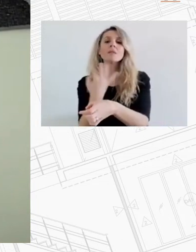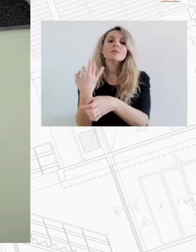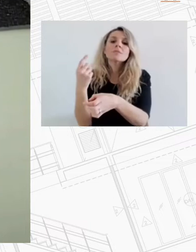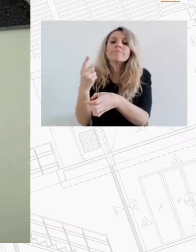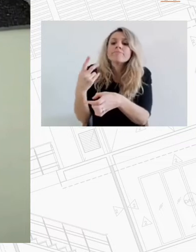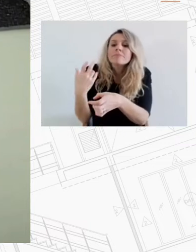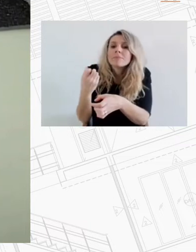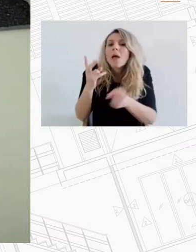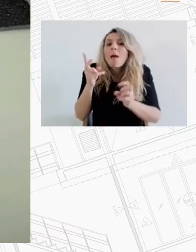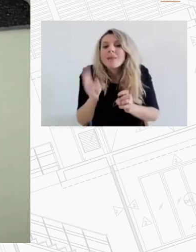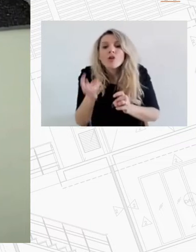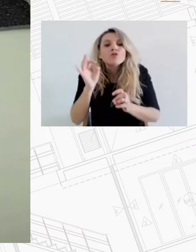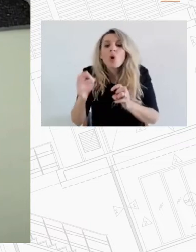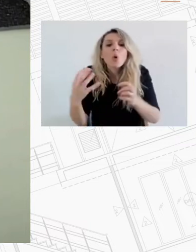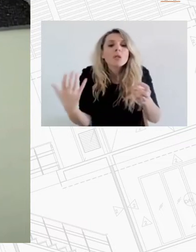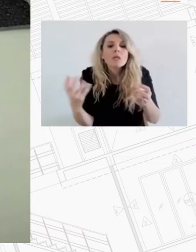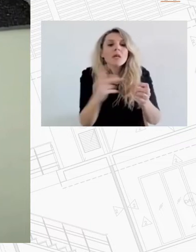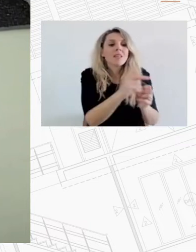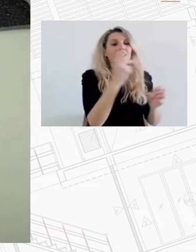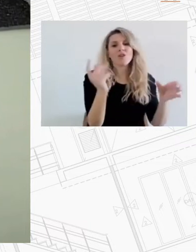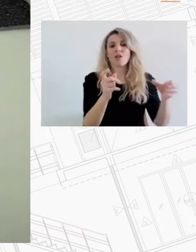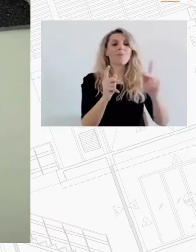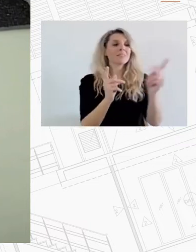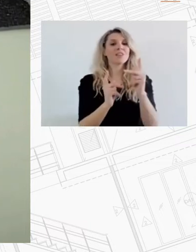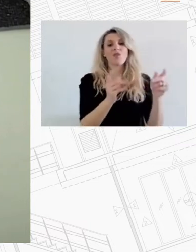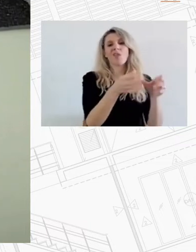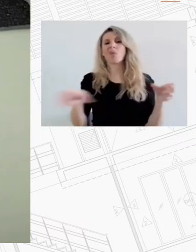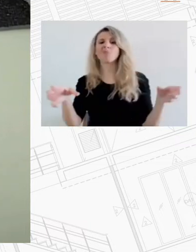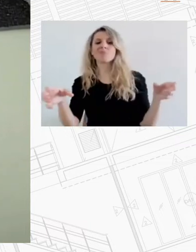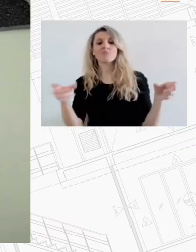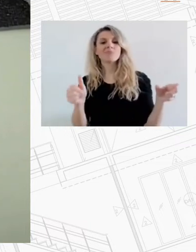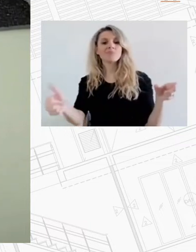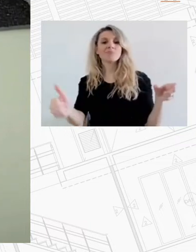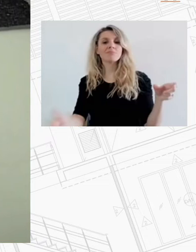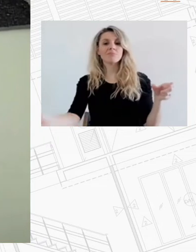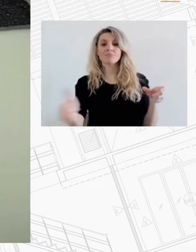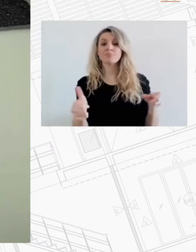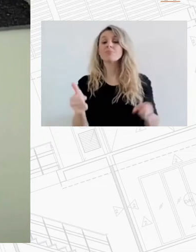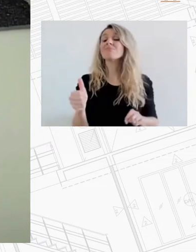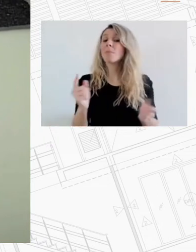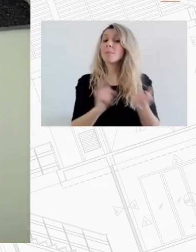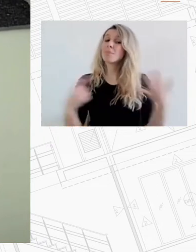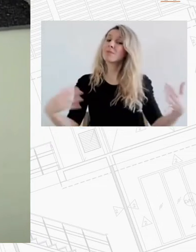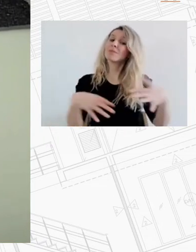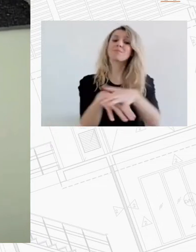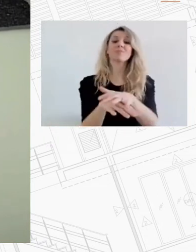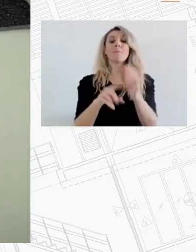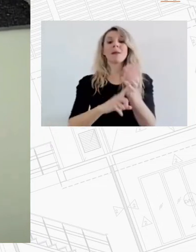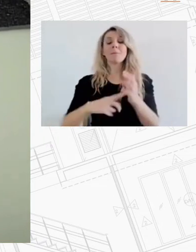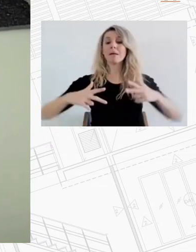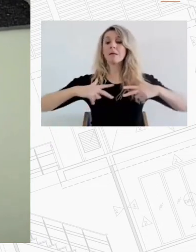κοινωνικό αποκλεισμό και ως εκ τούτου οφείλει να είναι ενταγμένο στις κοινωνικές πολιτικές για την